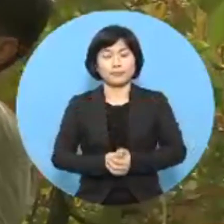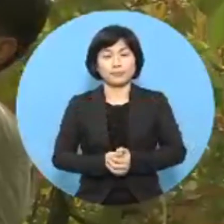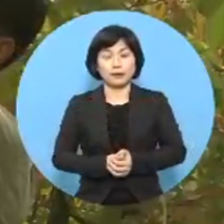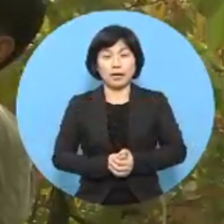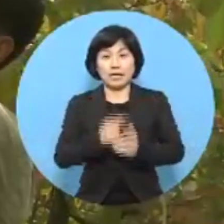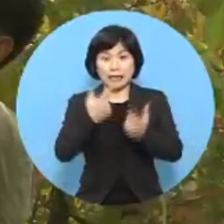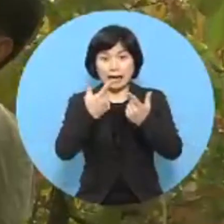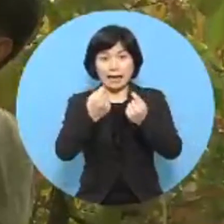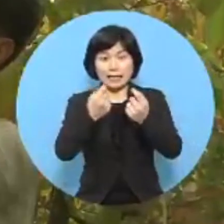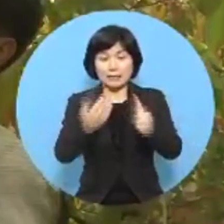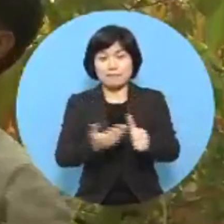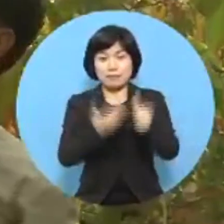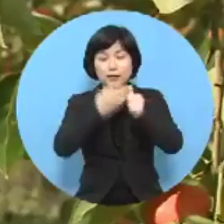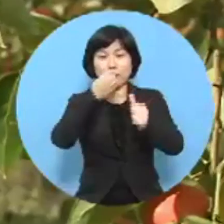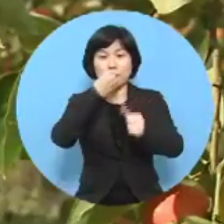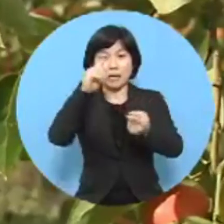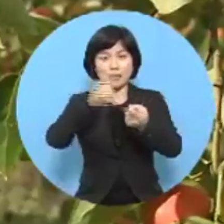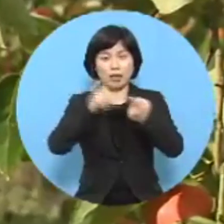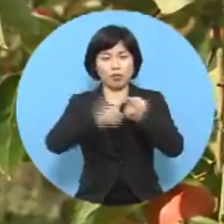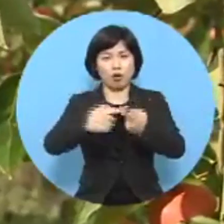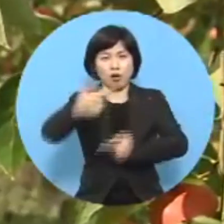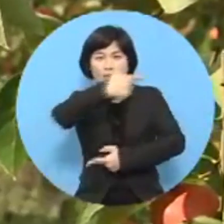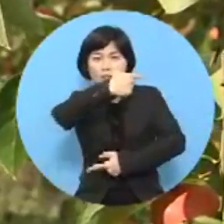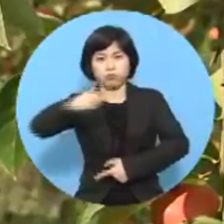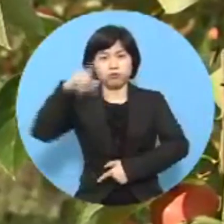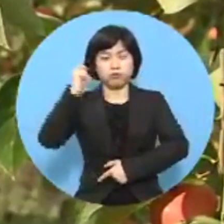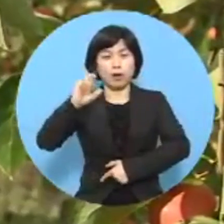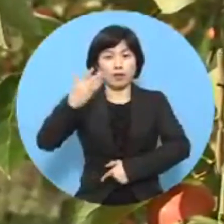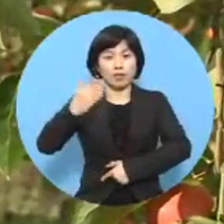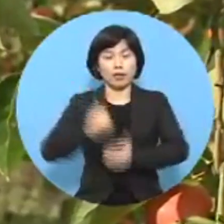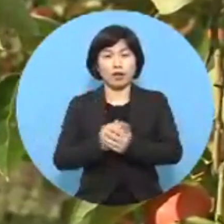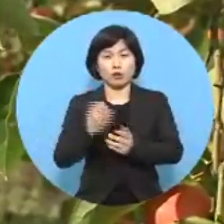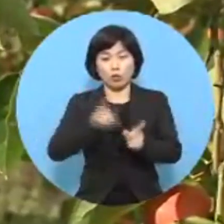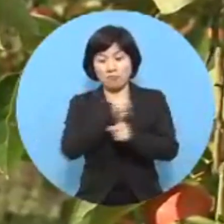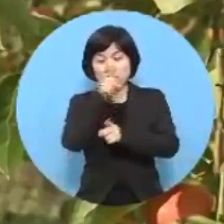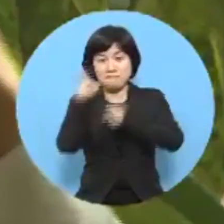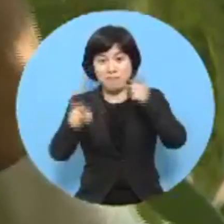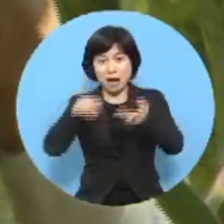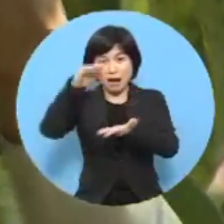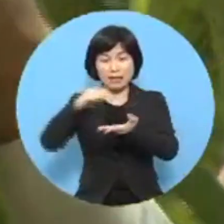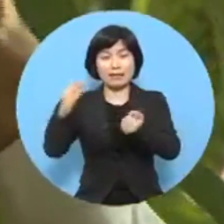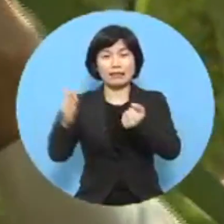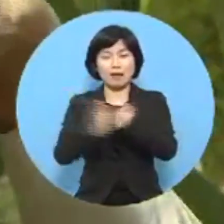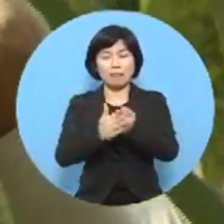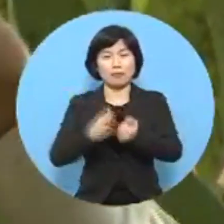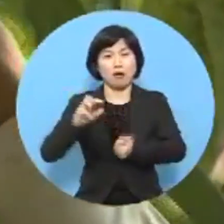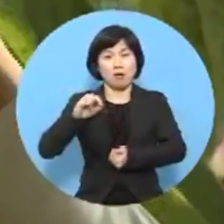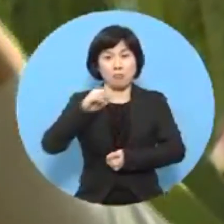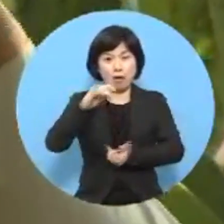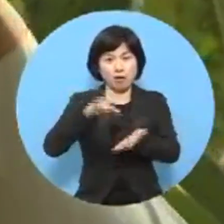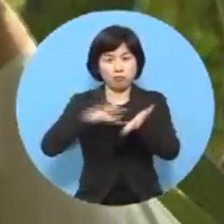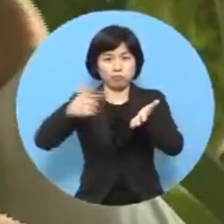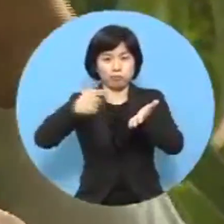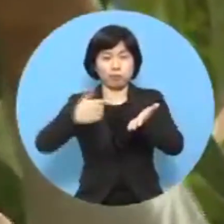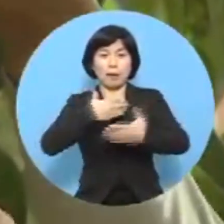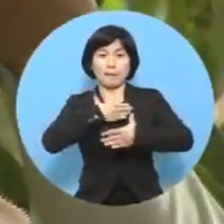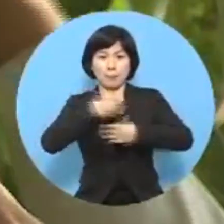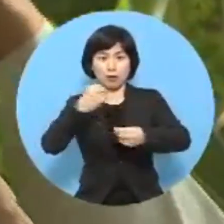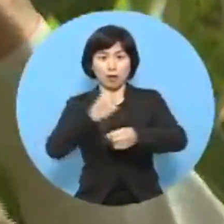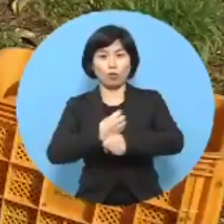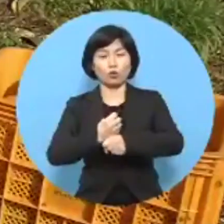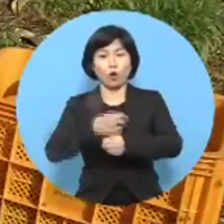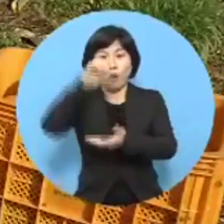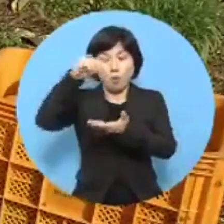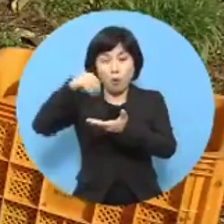이렇게 생산된 감은 열매가 크고 튼실합니다. 또 가지가 났다 보니 병해충 방제도 수월하고 수확하는